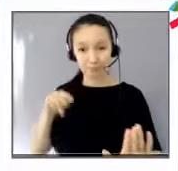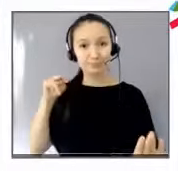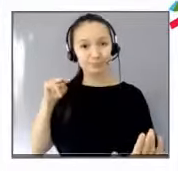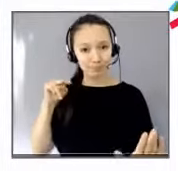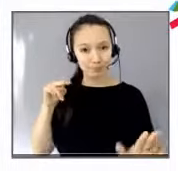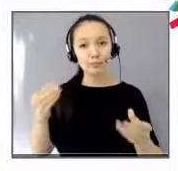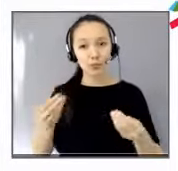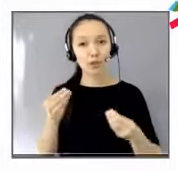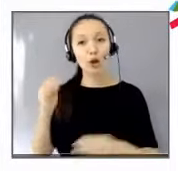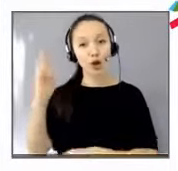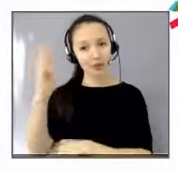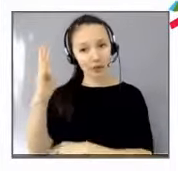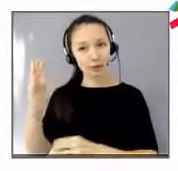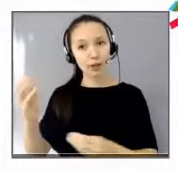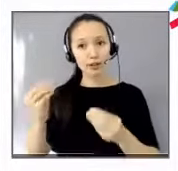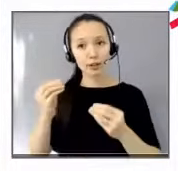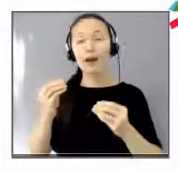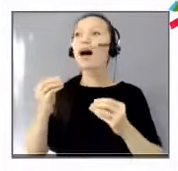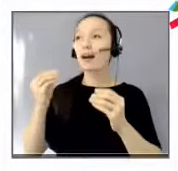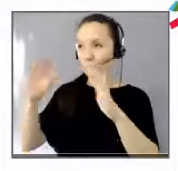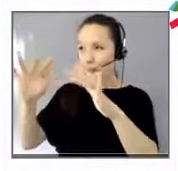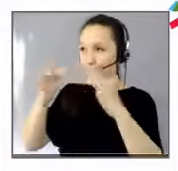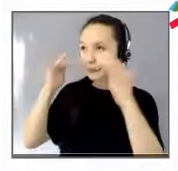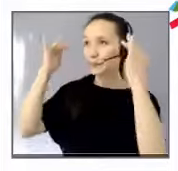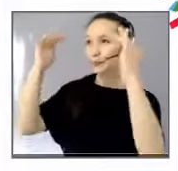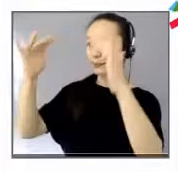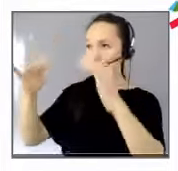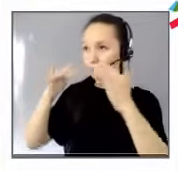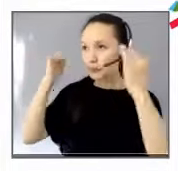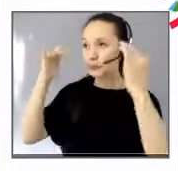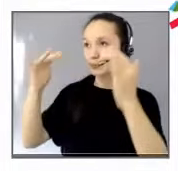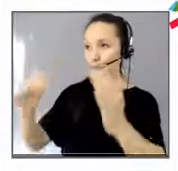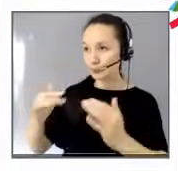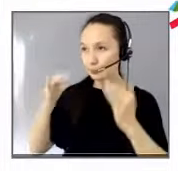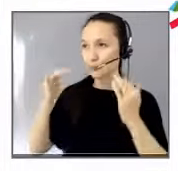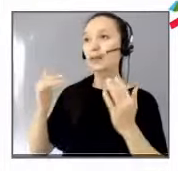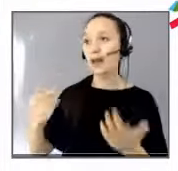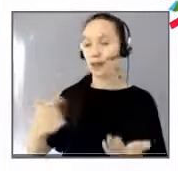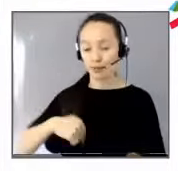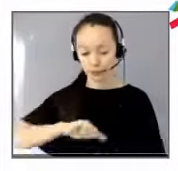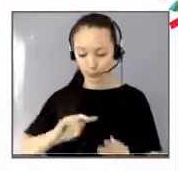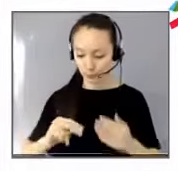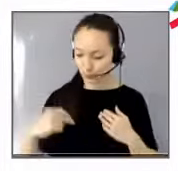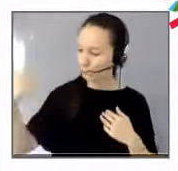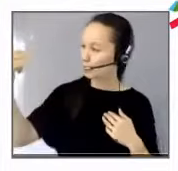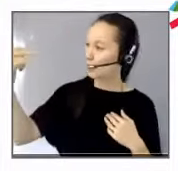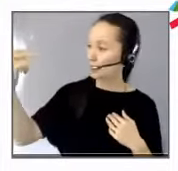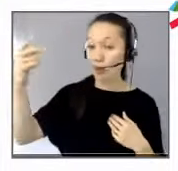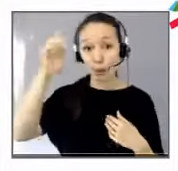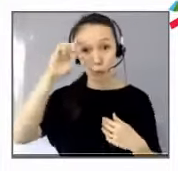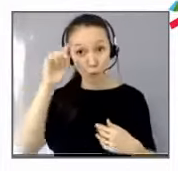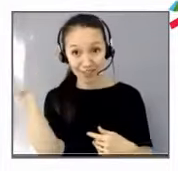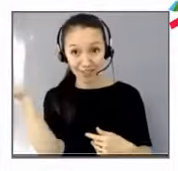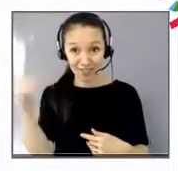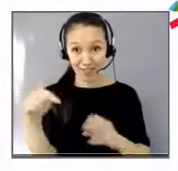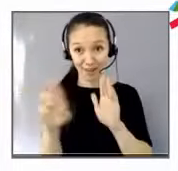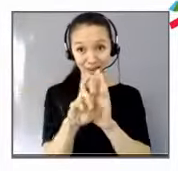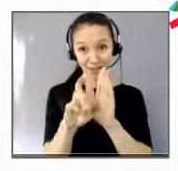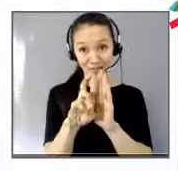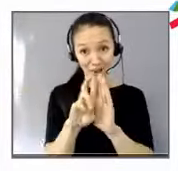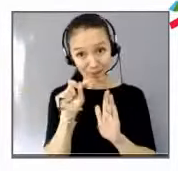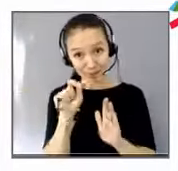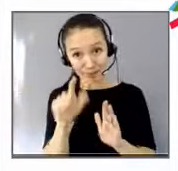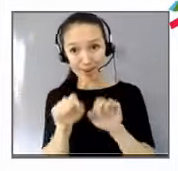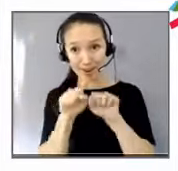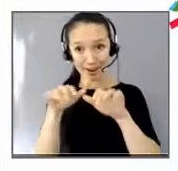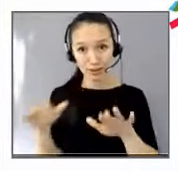source de prendre du recul et de dire qu'on est là pour quoi. Pour le réseau référents handicap, écouter les uns et les autres, ça donne